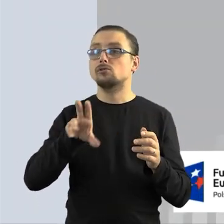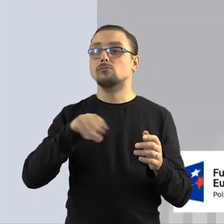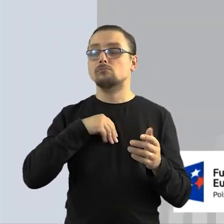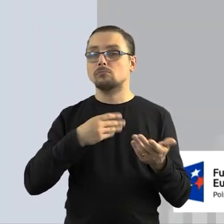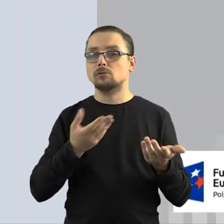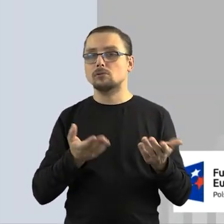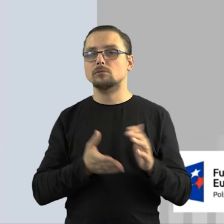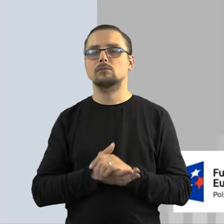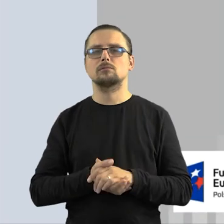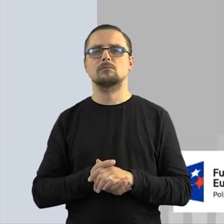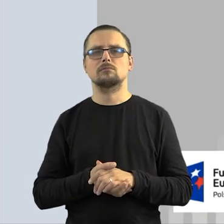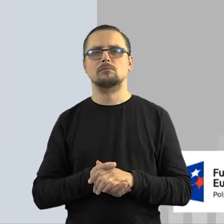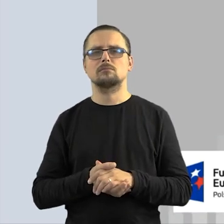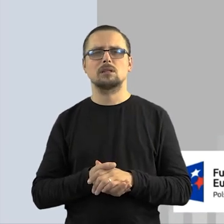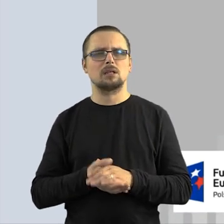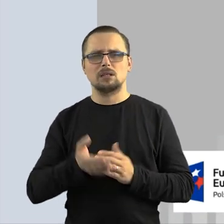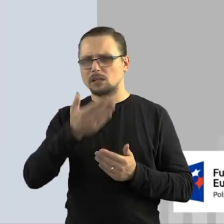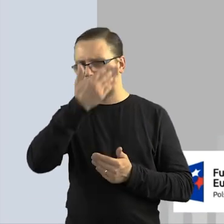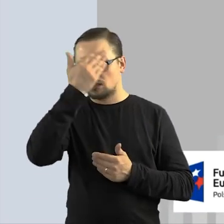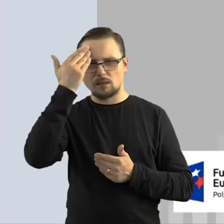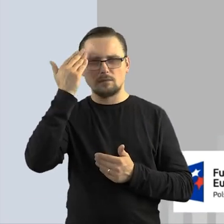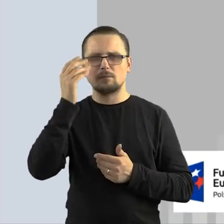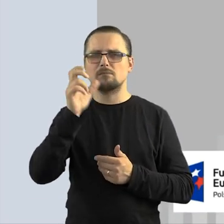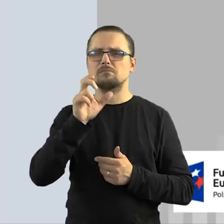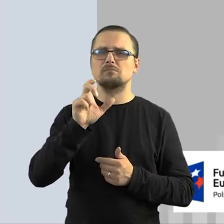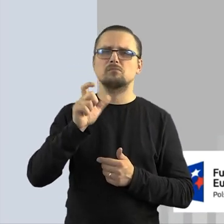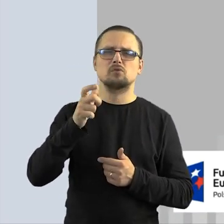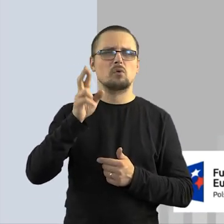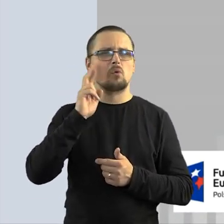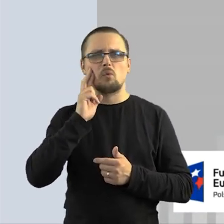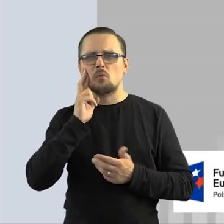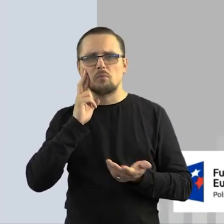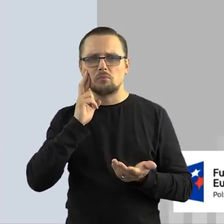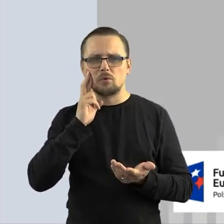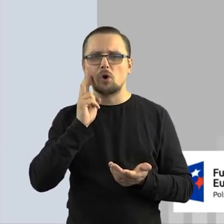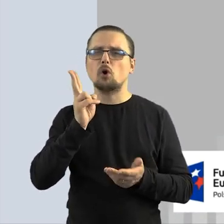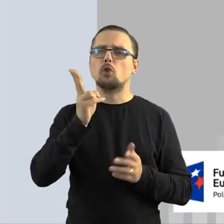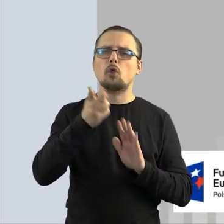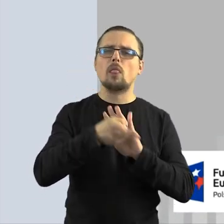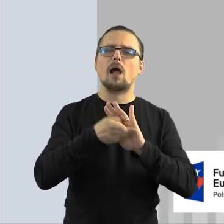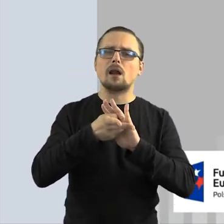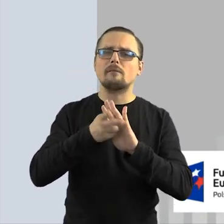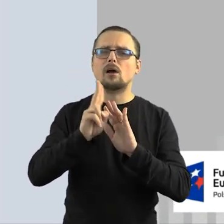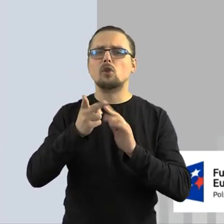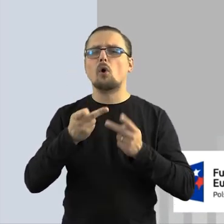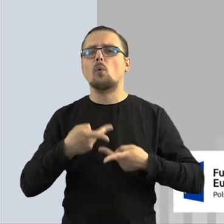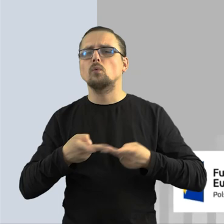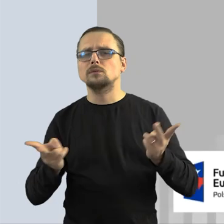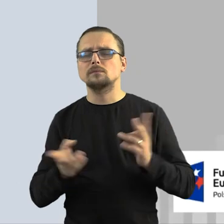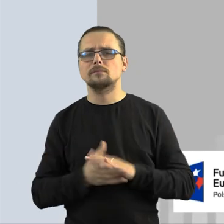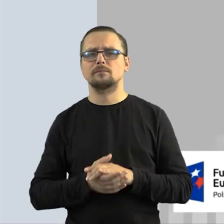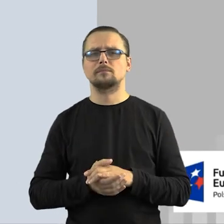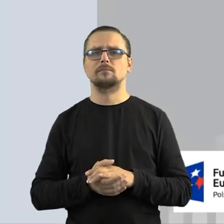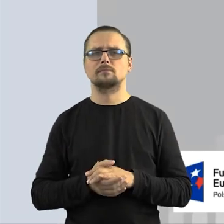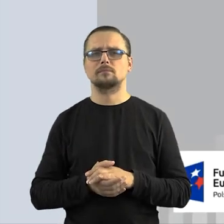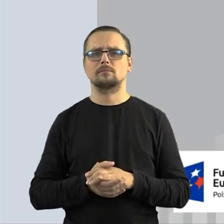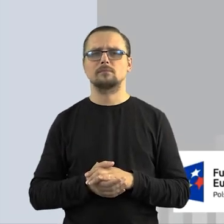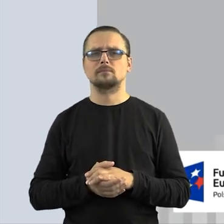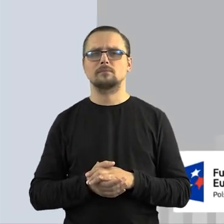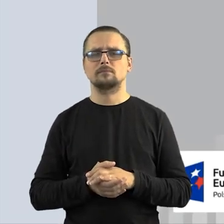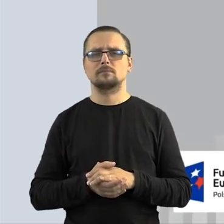bibliotecznym facebookowym? Czy można je udostępniać? Nie wiem, czy rozumiem, kto gdzie nagrywa i co